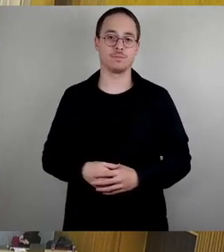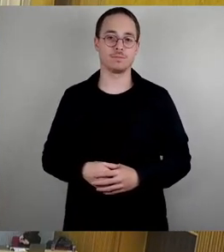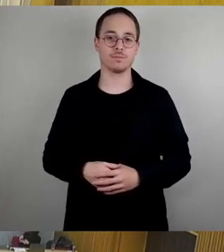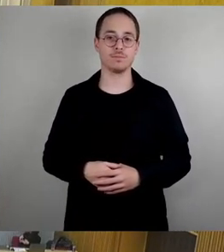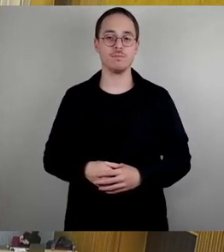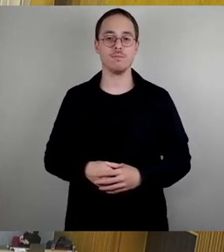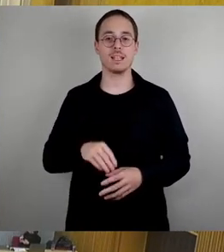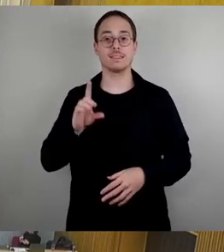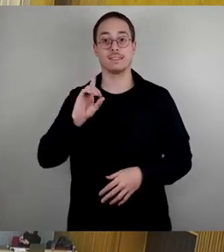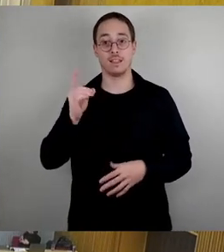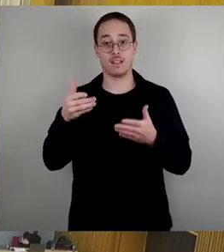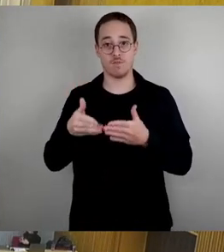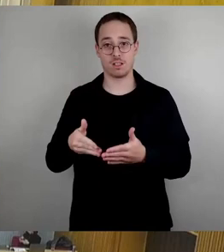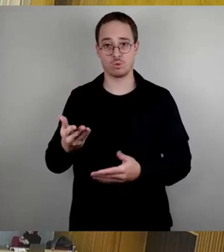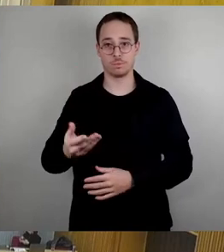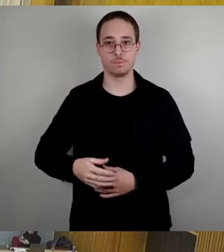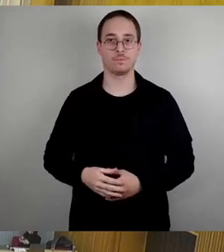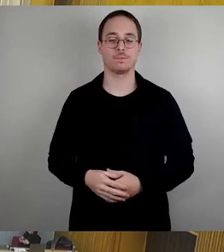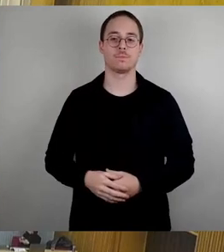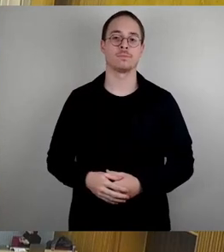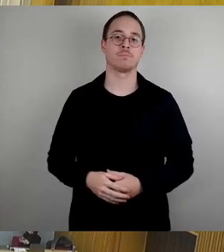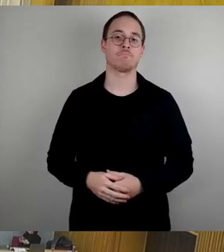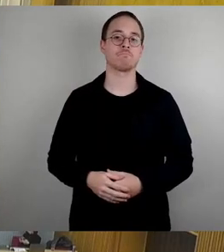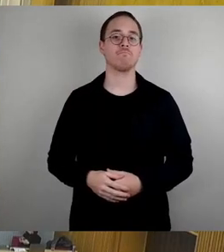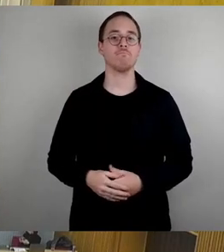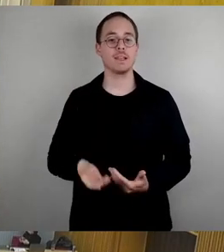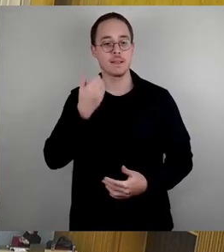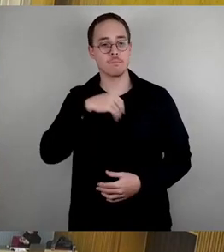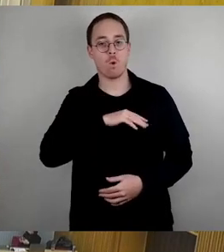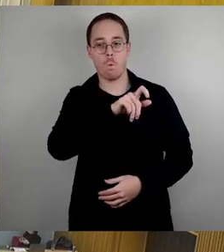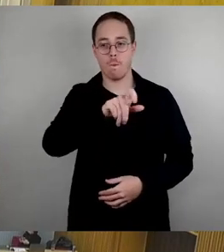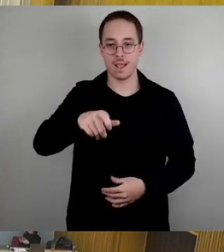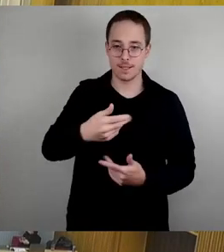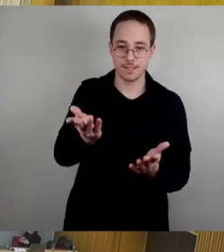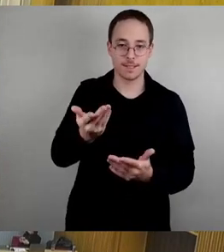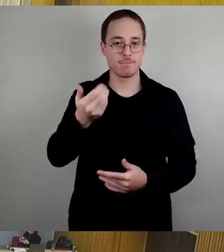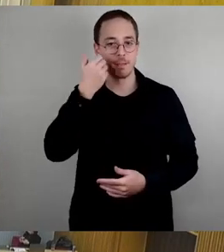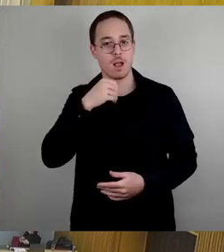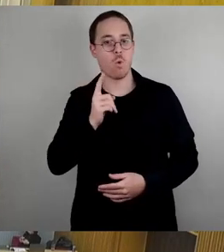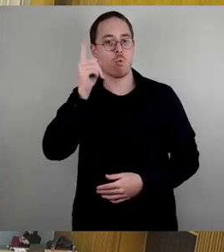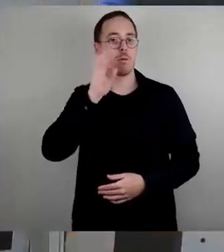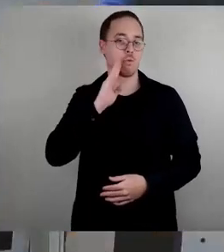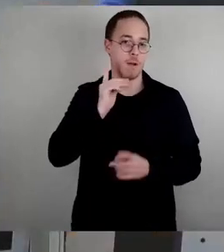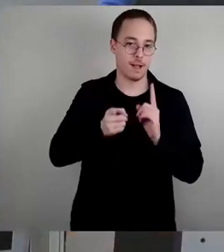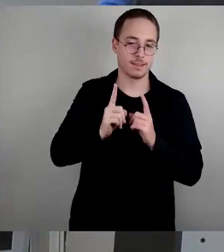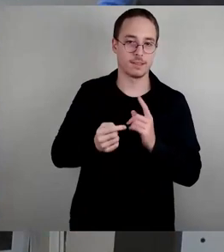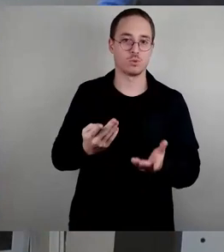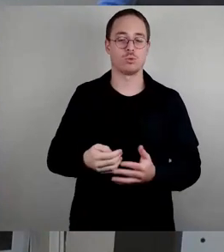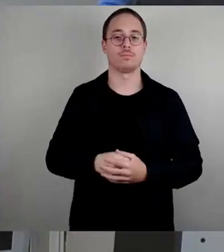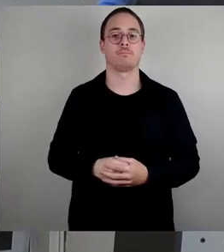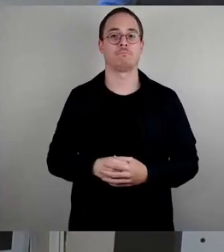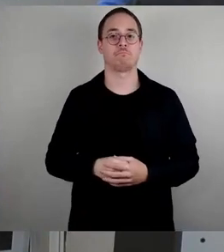Sehr geehrter Herr Oberbürgermeister, sehr geehrte Kolleginnen und Kollegen, sachlich haben die Kolleginnen Siebeneicher, Barkow und auch Herr Blödler